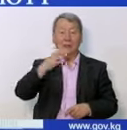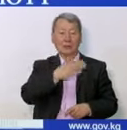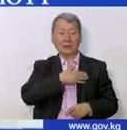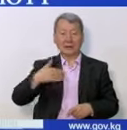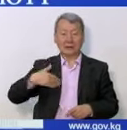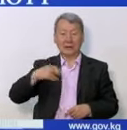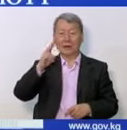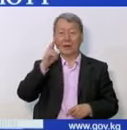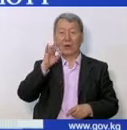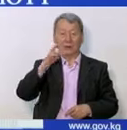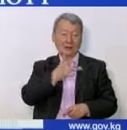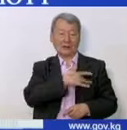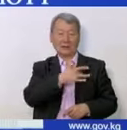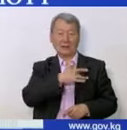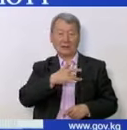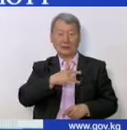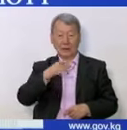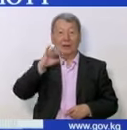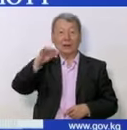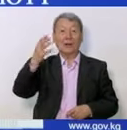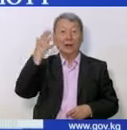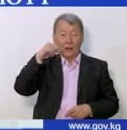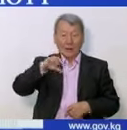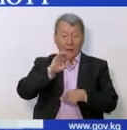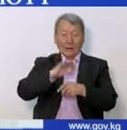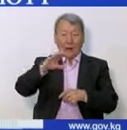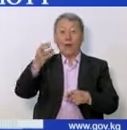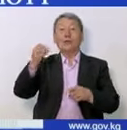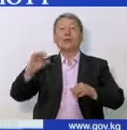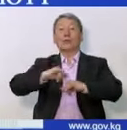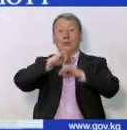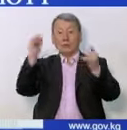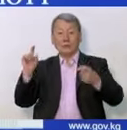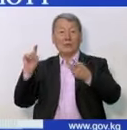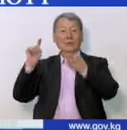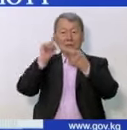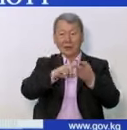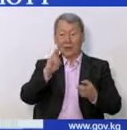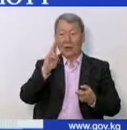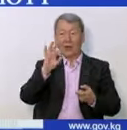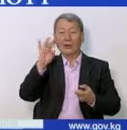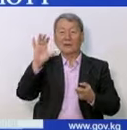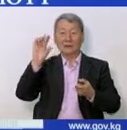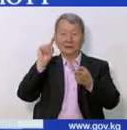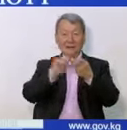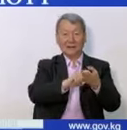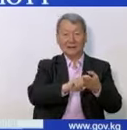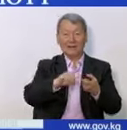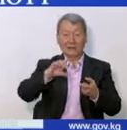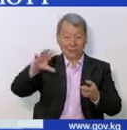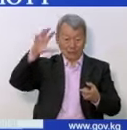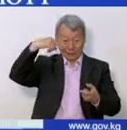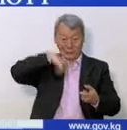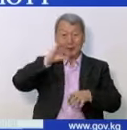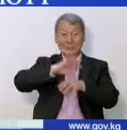коронарной болезнью сердца. И вот заразился коронавирусной инфекцией. Все вот эти